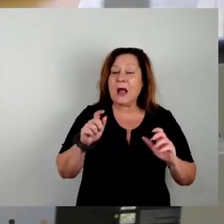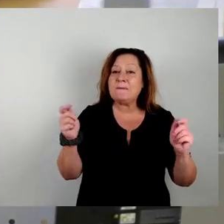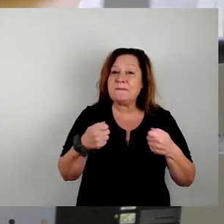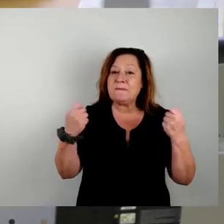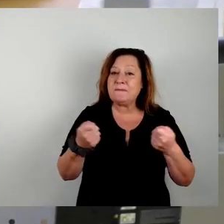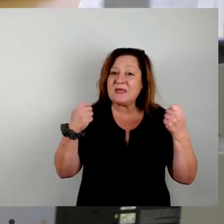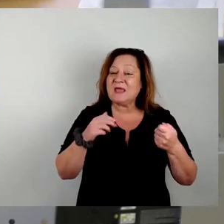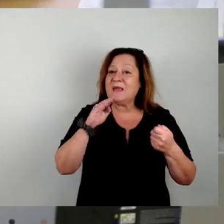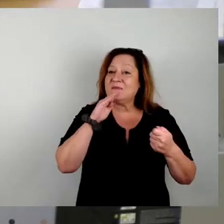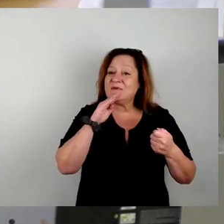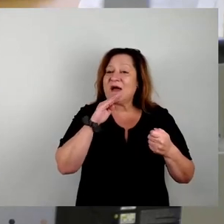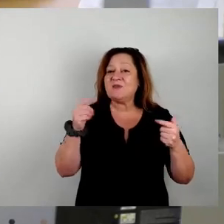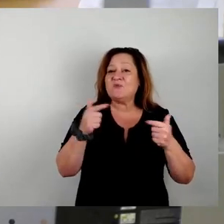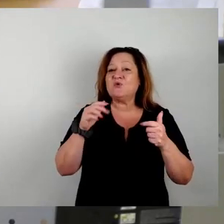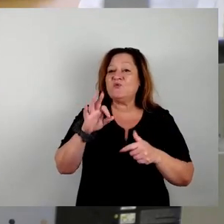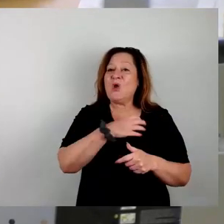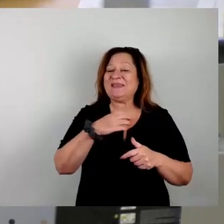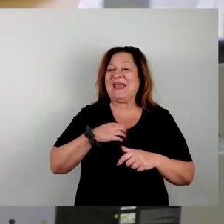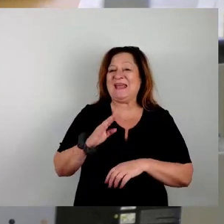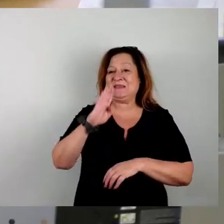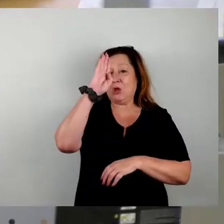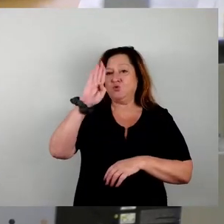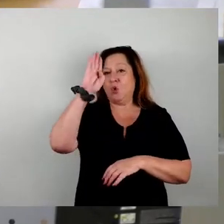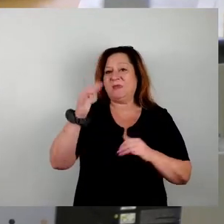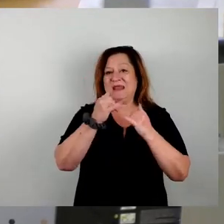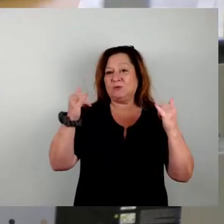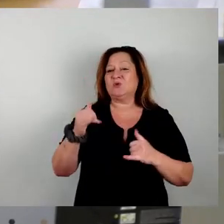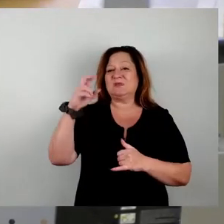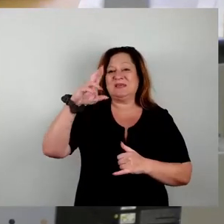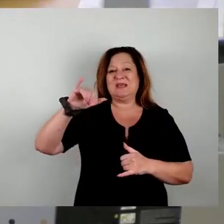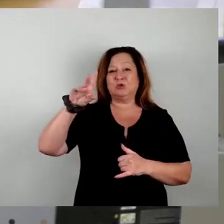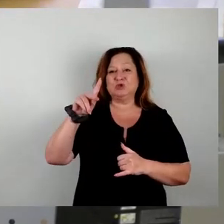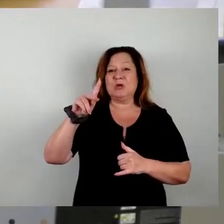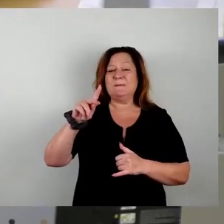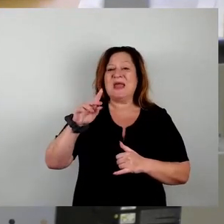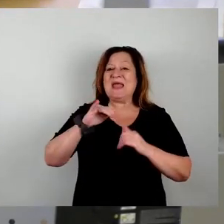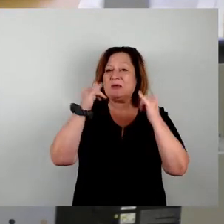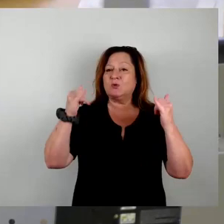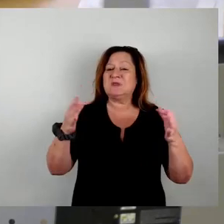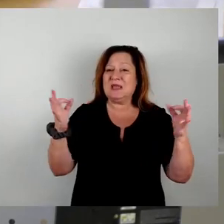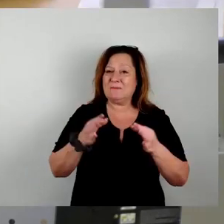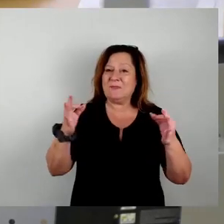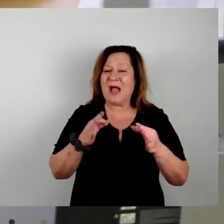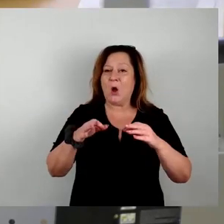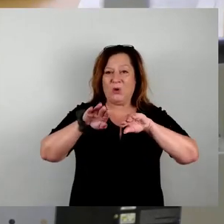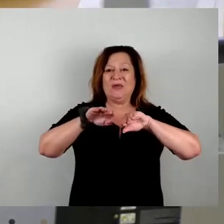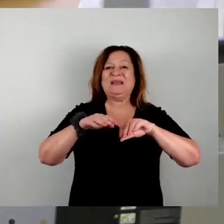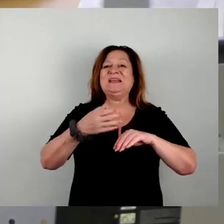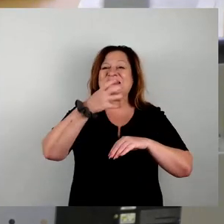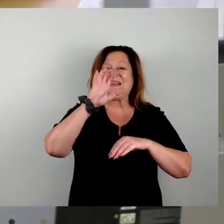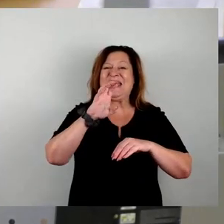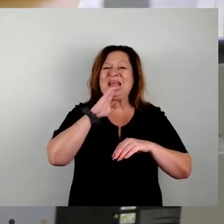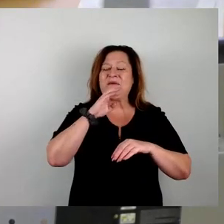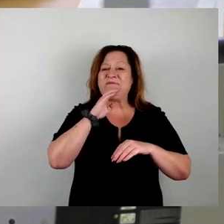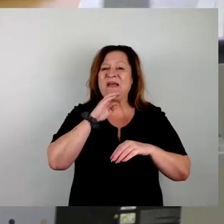Dresdner Norden, für die Industrie. Sie wurde ja schon benannt, Chip-Industrie weitgehend, und die ist getrennt von der Trinkwasserversorgung. Und das ist wichtig, denn das